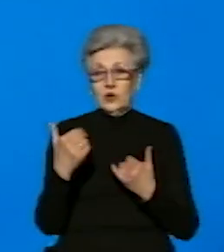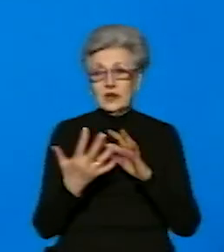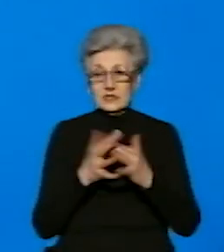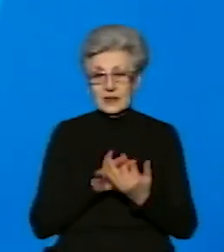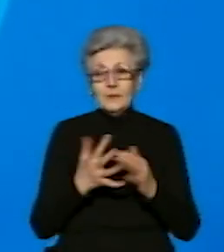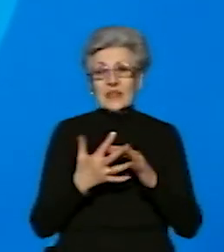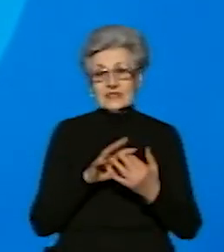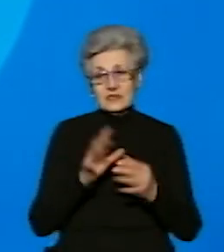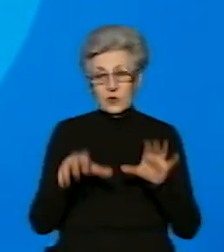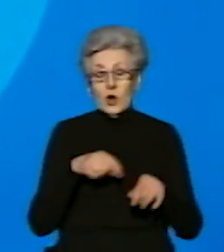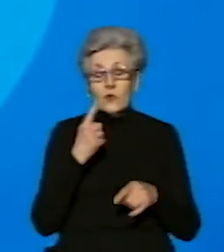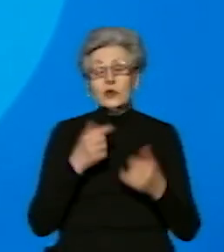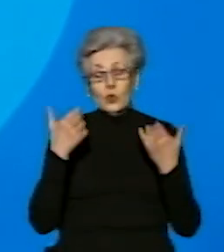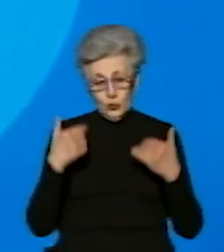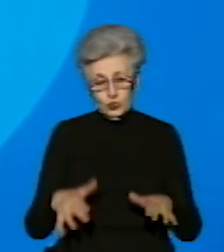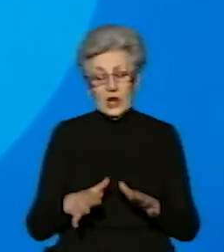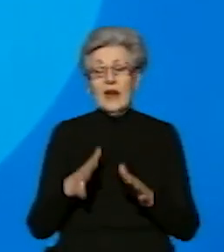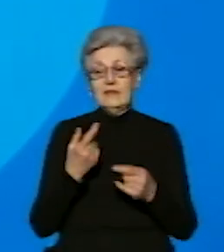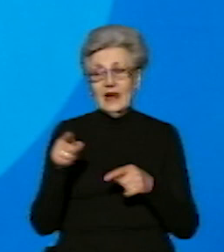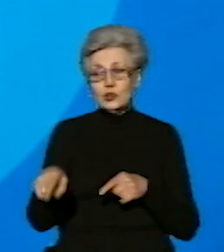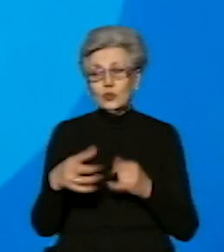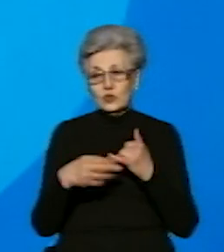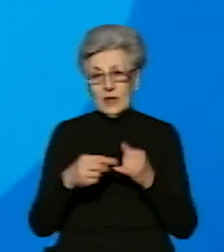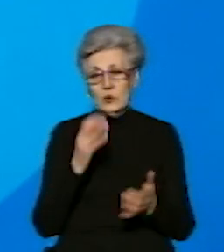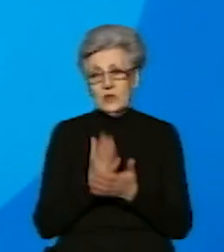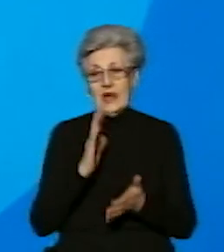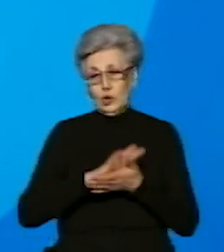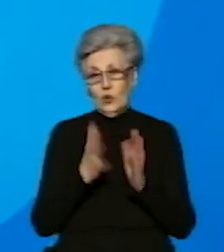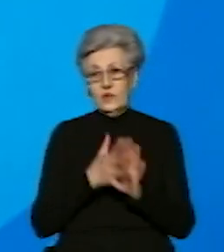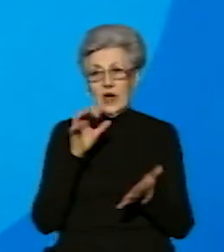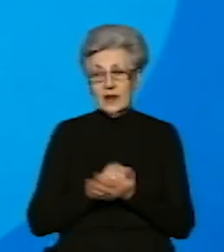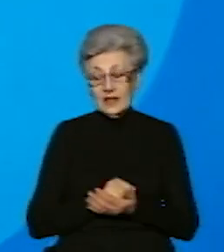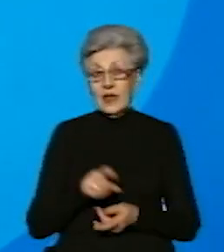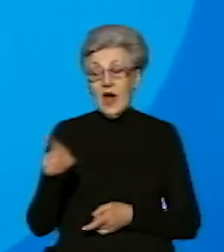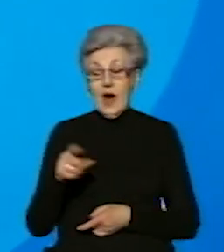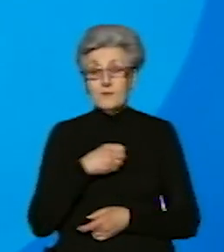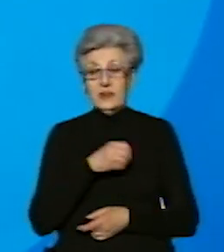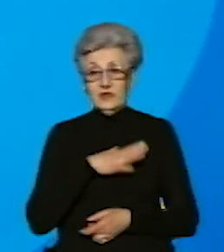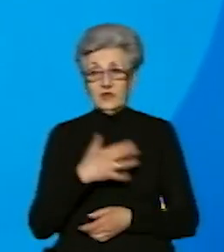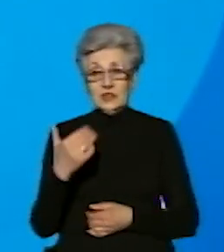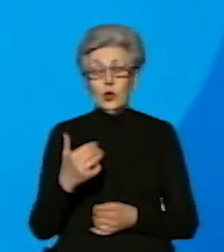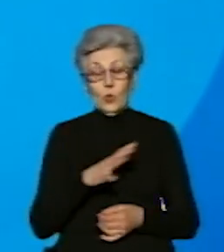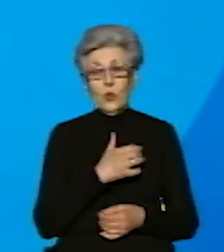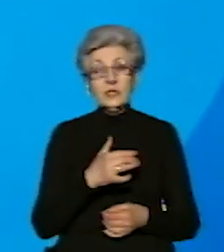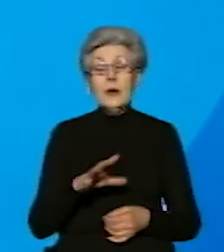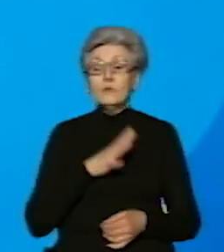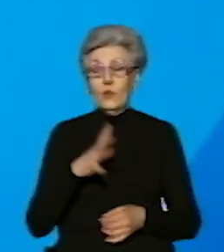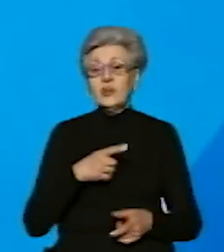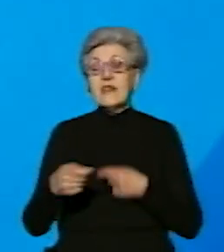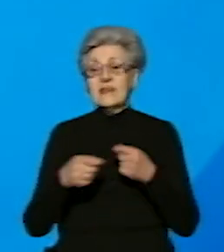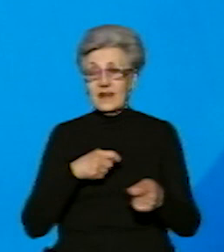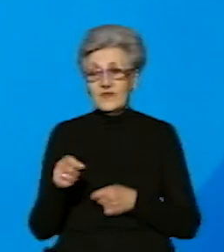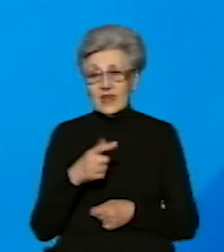землю вже укладений договір оренди, а привезувати її хоче колишній керівник управління Держгеокадастру та його заступник.